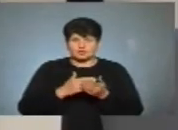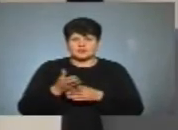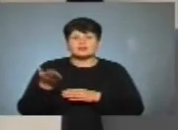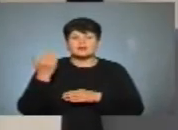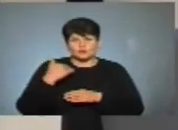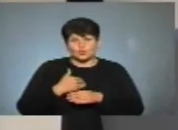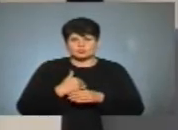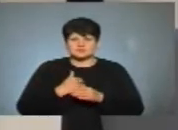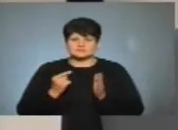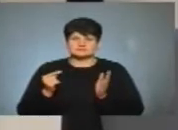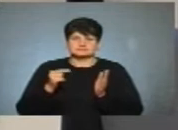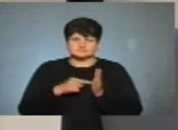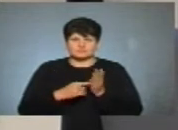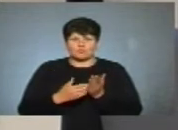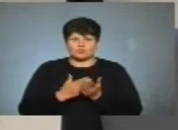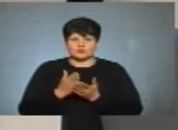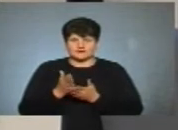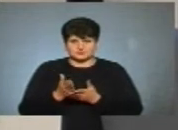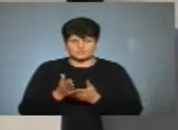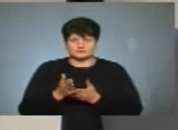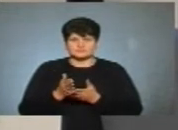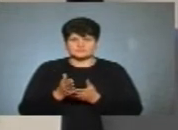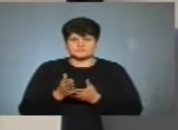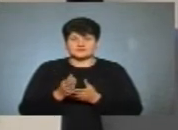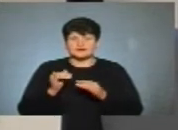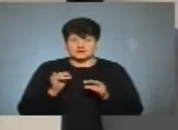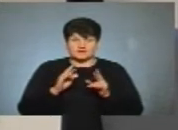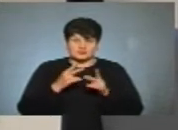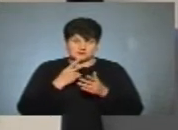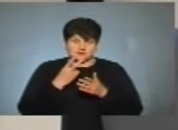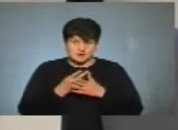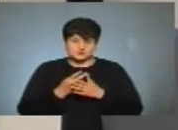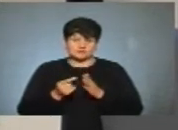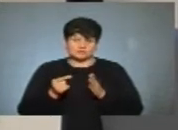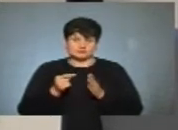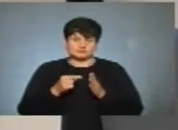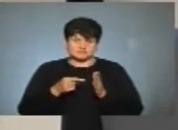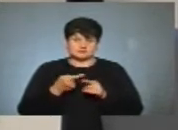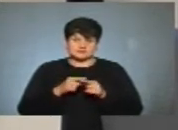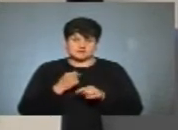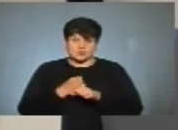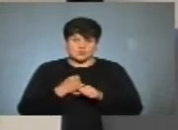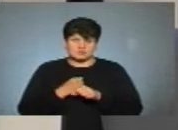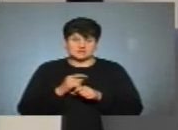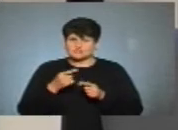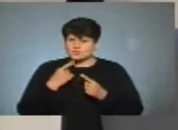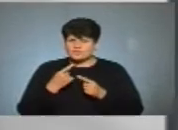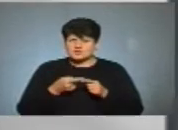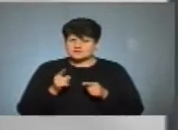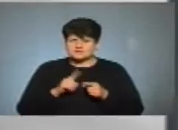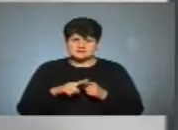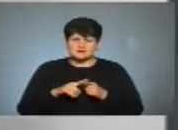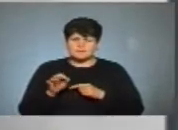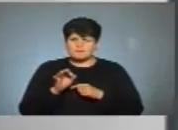хотіли прийти до політики, вибачте, за тевтологію. Як бачимо, нарешті вони це роблять. Чи не говорить це про